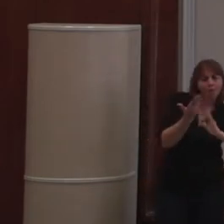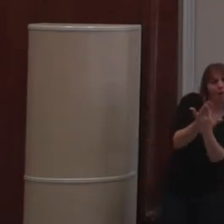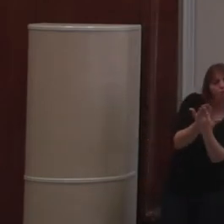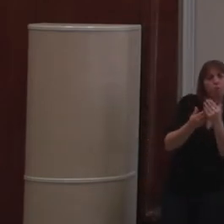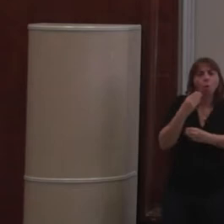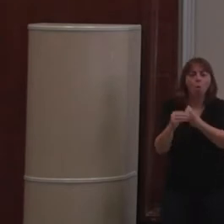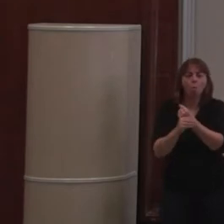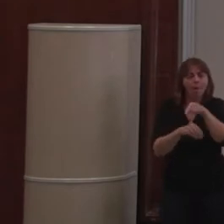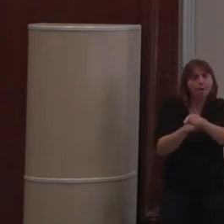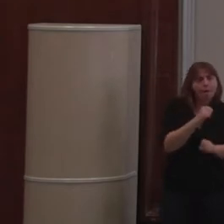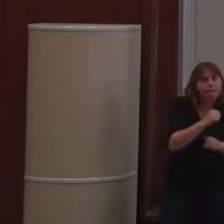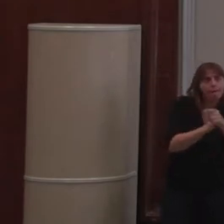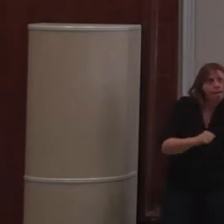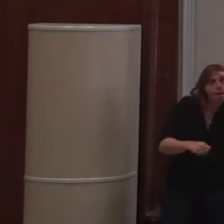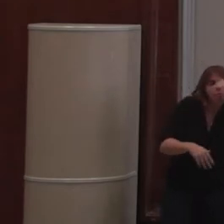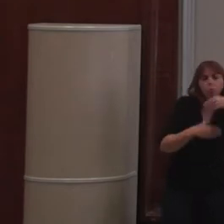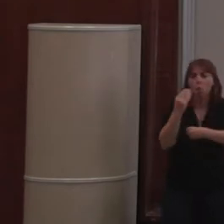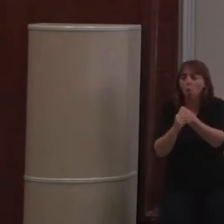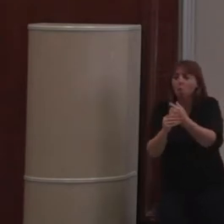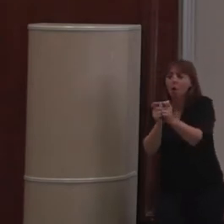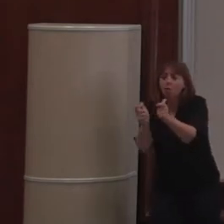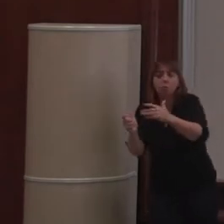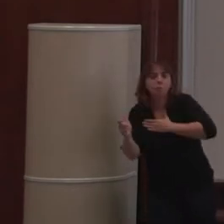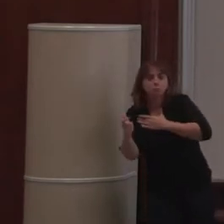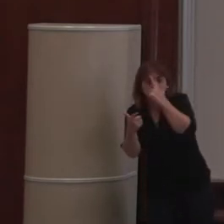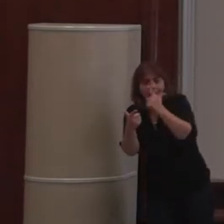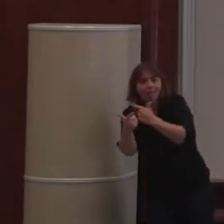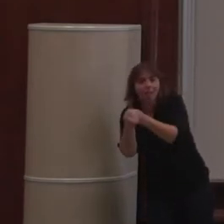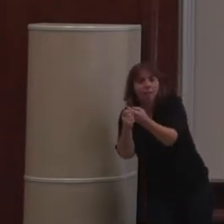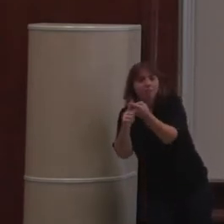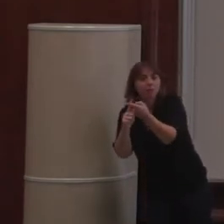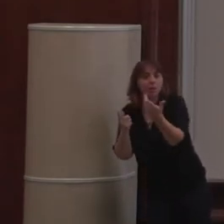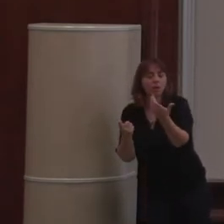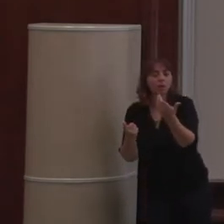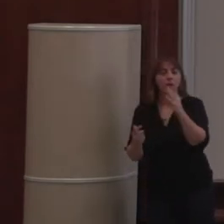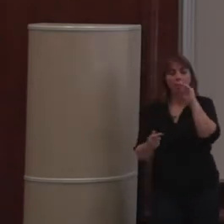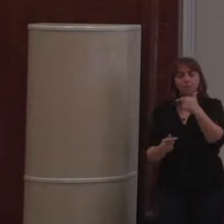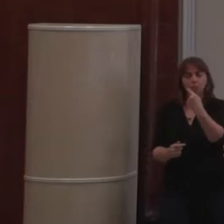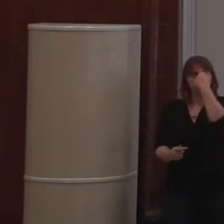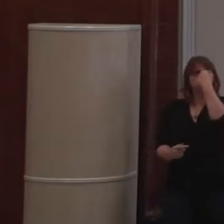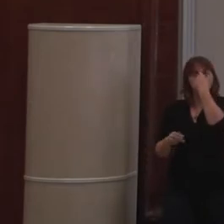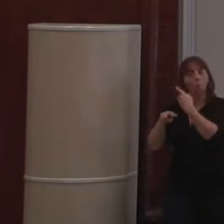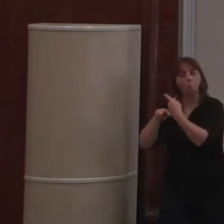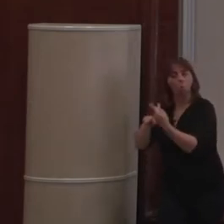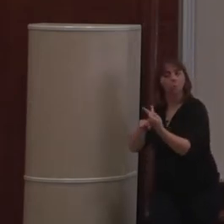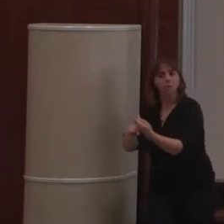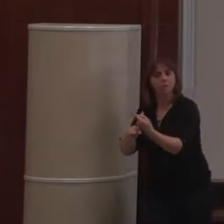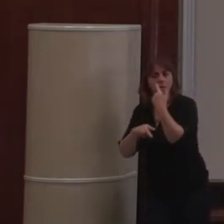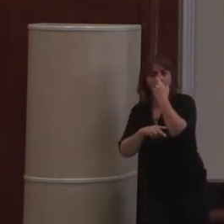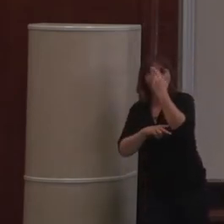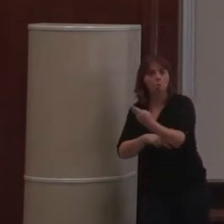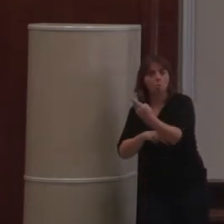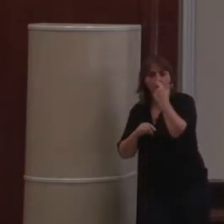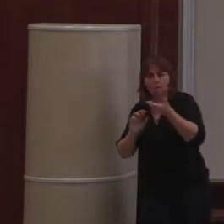Je veux faire quelque chose de spécifique qui est propre à mon entreprise ou propre à mon site web. Et donc, il faut que ce soit des outils très évolutifs et très